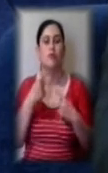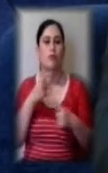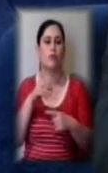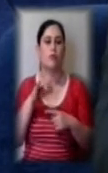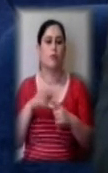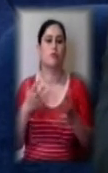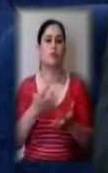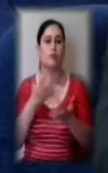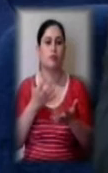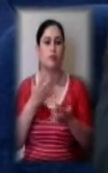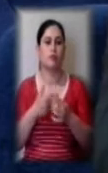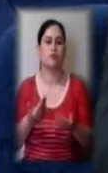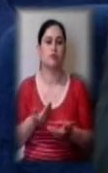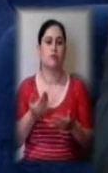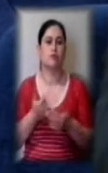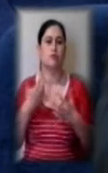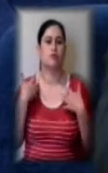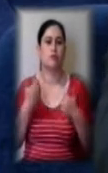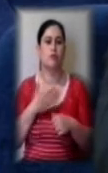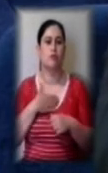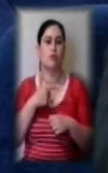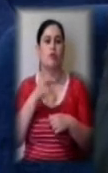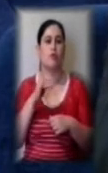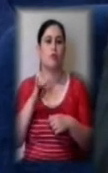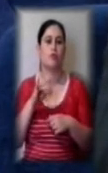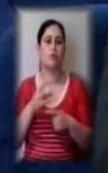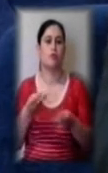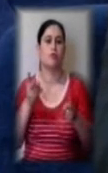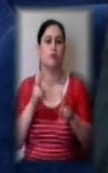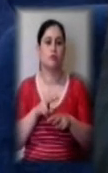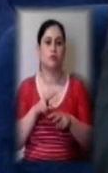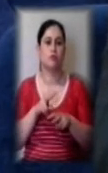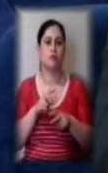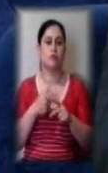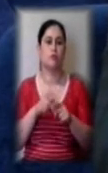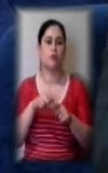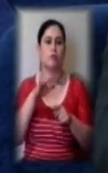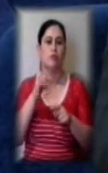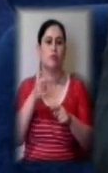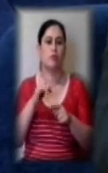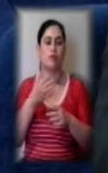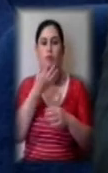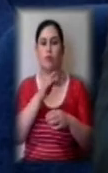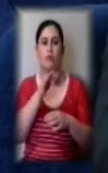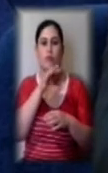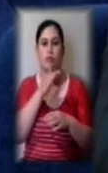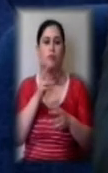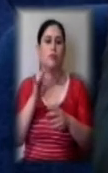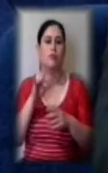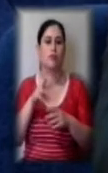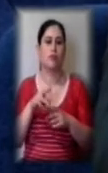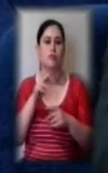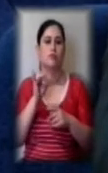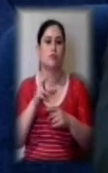життя і здоров'я наших громадян, залишити ці пільги у будь-який час, крім часу пік, коли